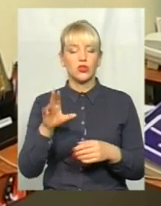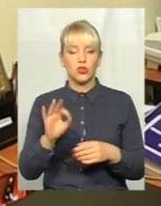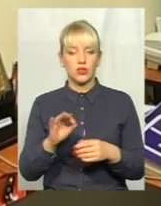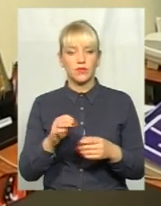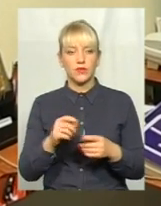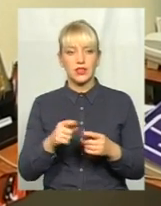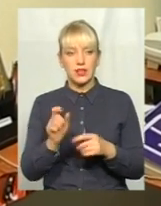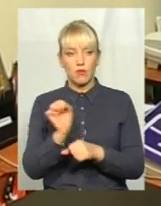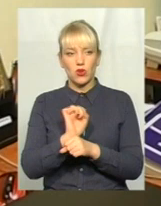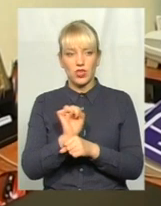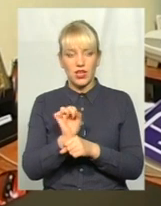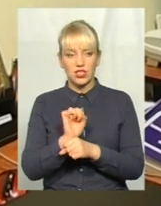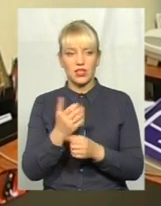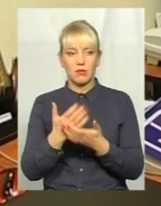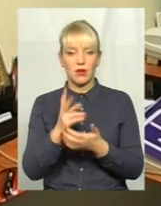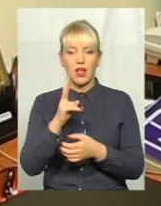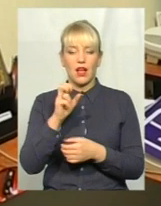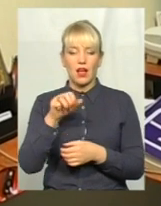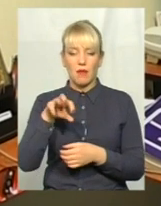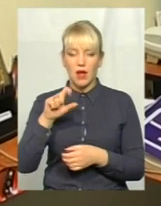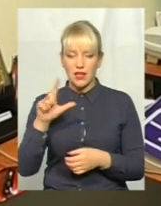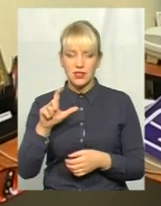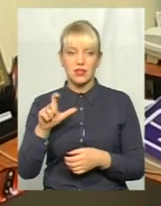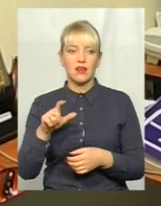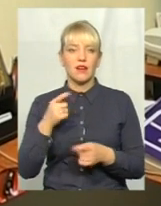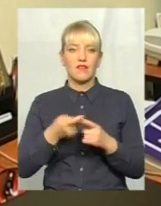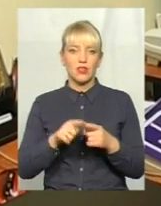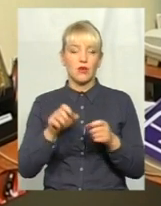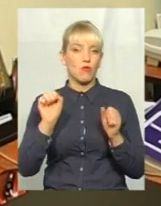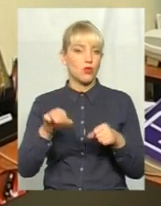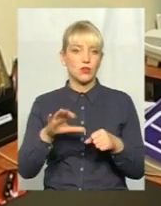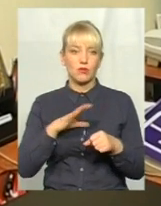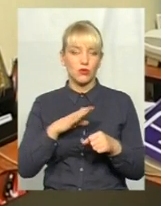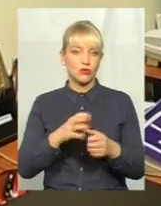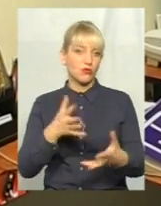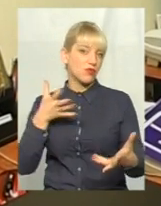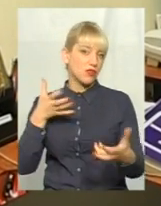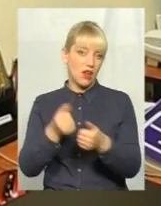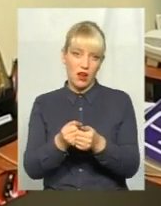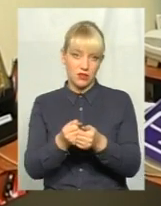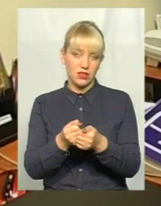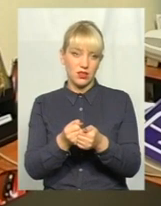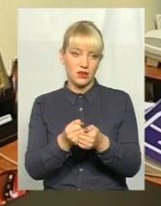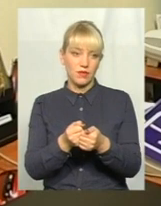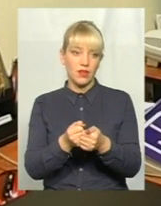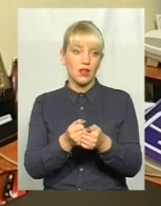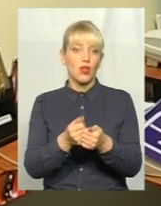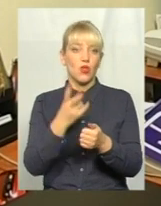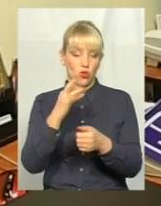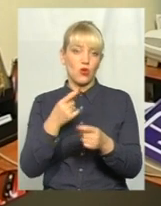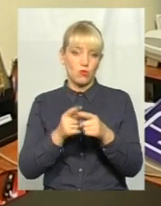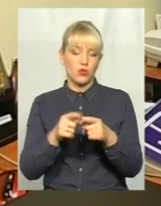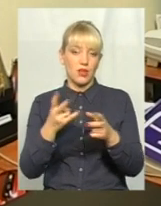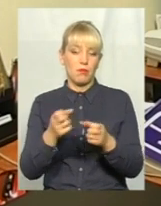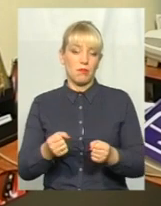пожежний автомобіль, там, КАМАЗ, КРАЗ, УРАВ, він просто буде таранити, але йому треба під'їхати,